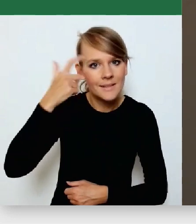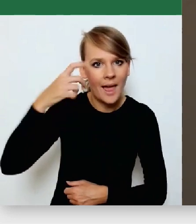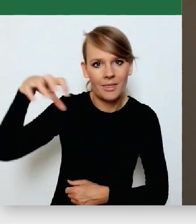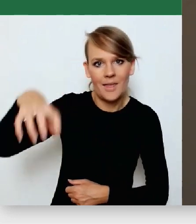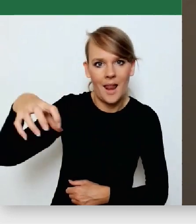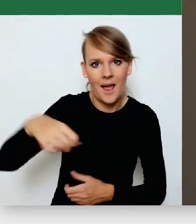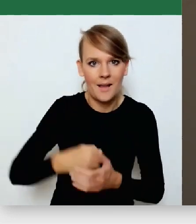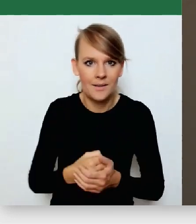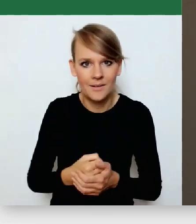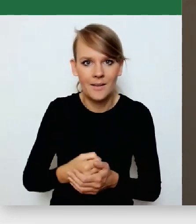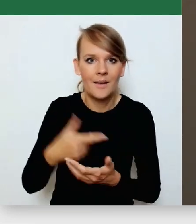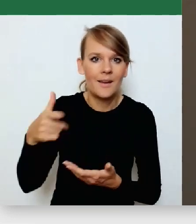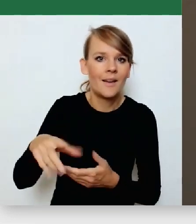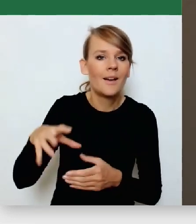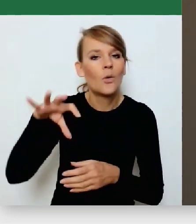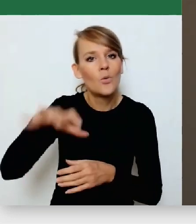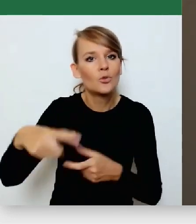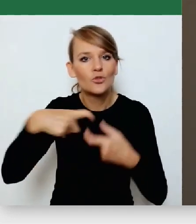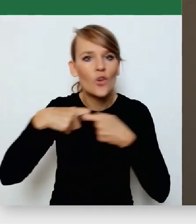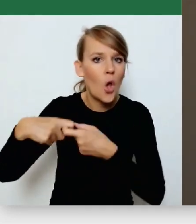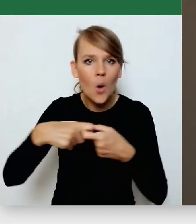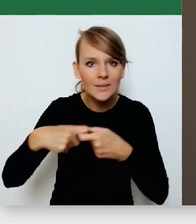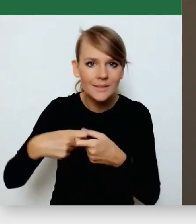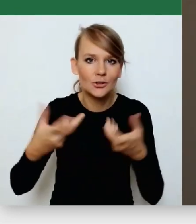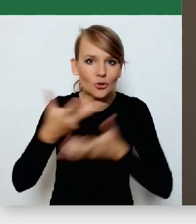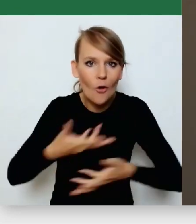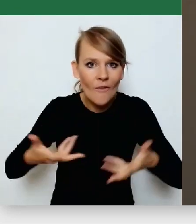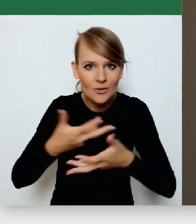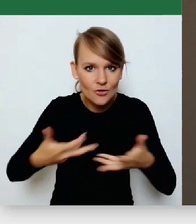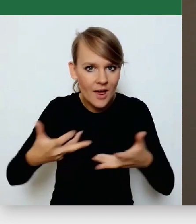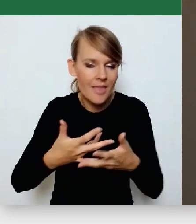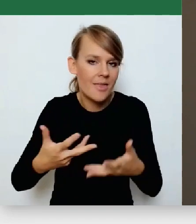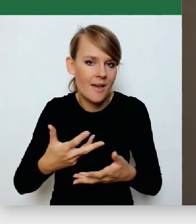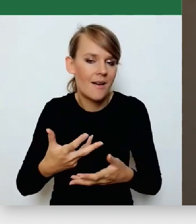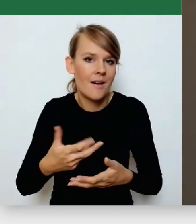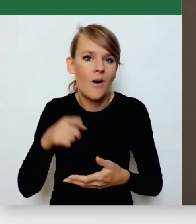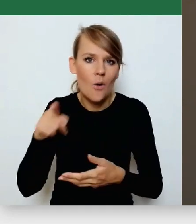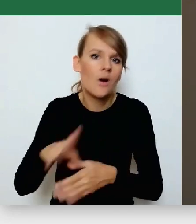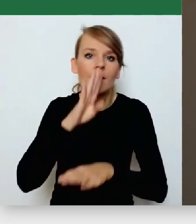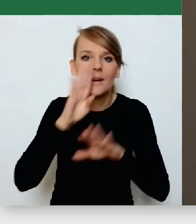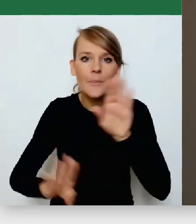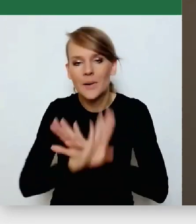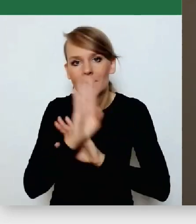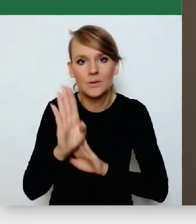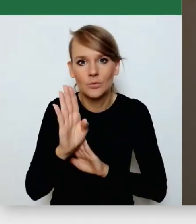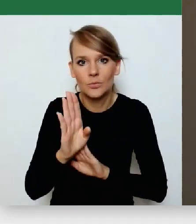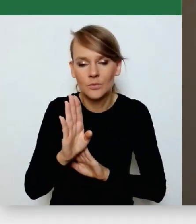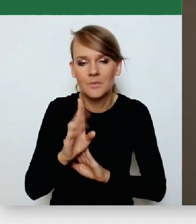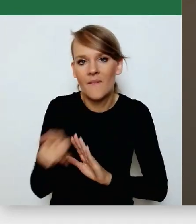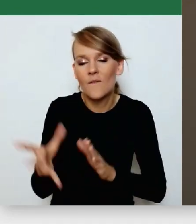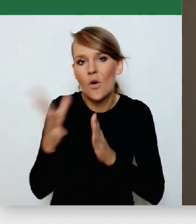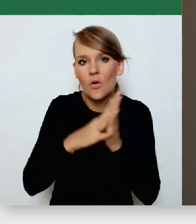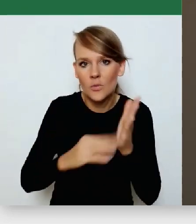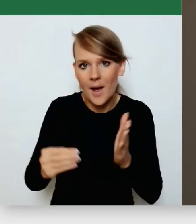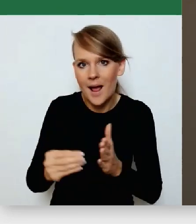związkowe czy stowarzyszenia, które reprezentują dzisiaj w sposób formalny ze